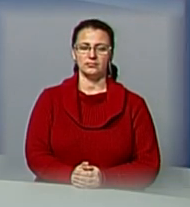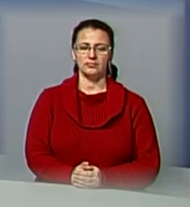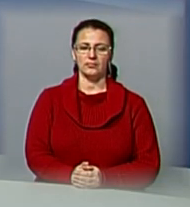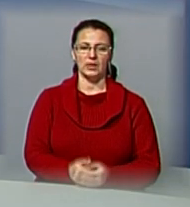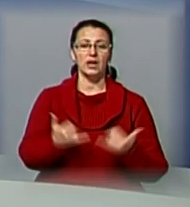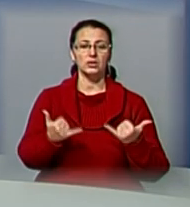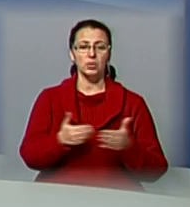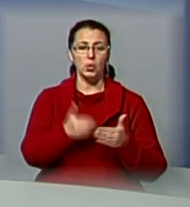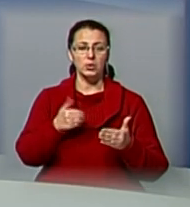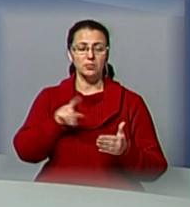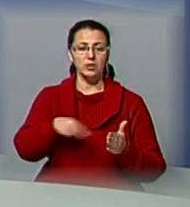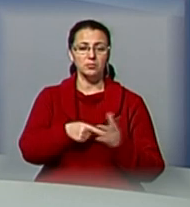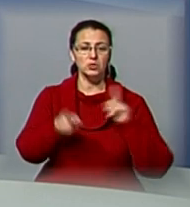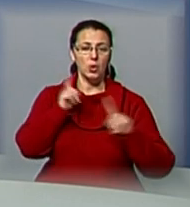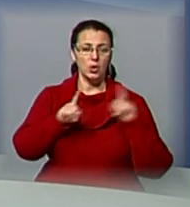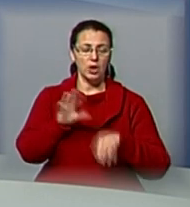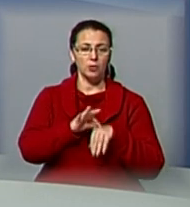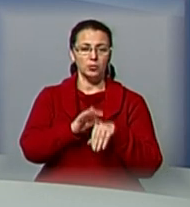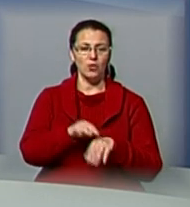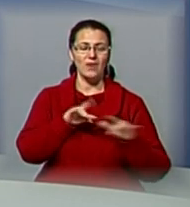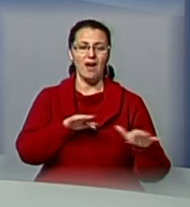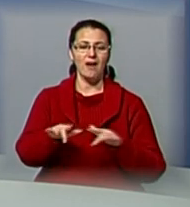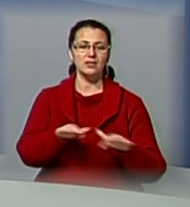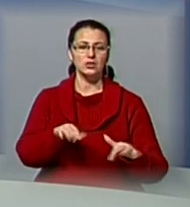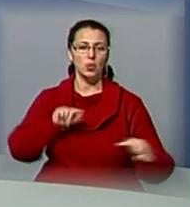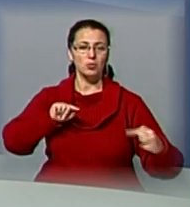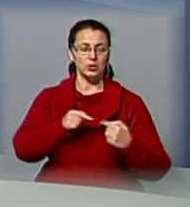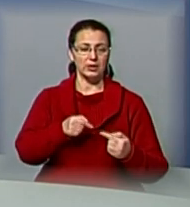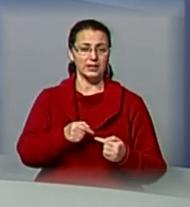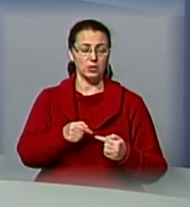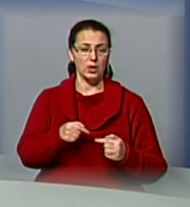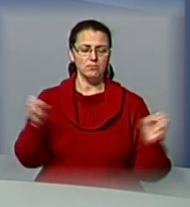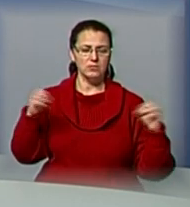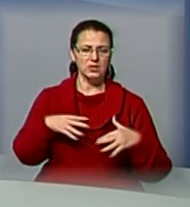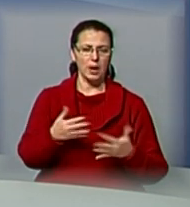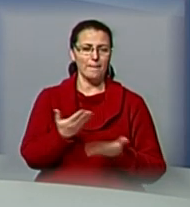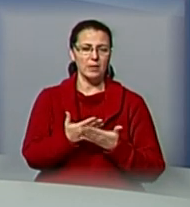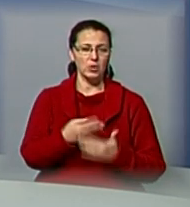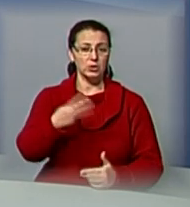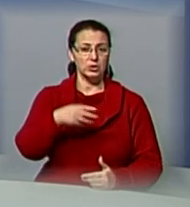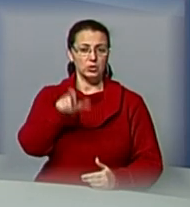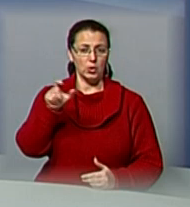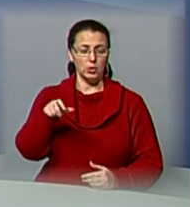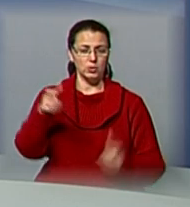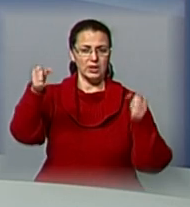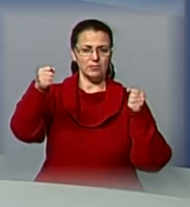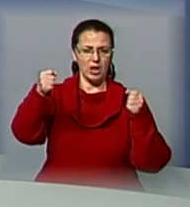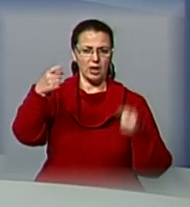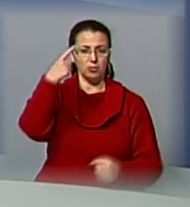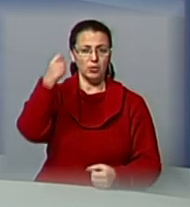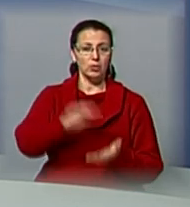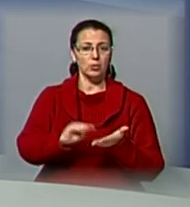Сьогодні перед Ратуши відбулась акція протесту. Перед міською радою зібралось близько 30 людей з плакатами, повідомила